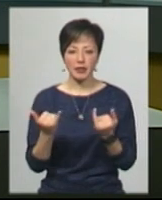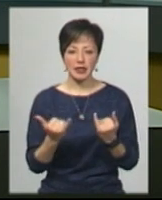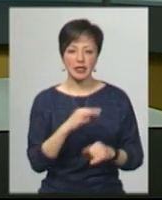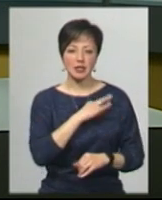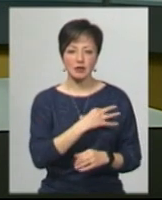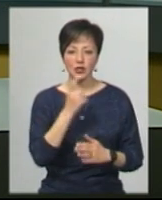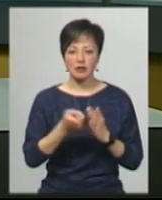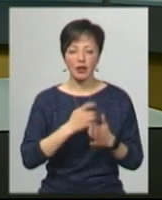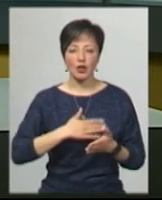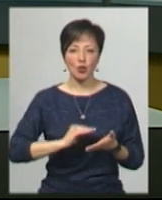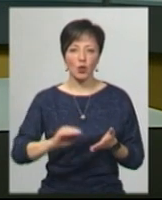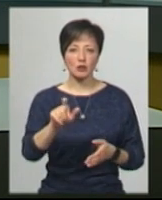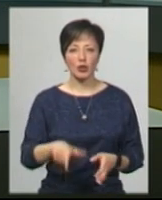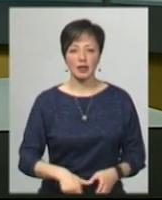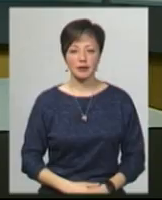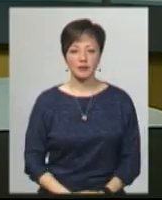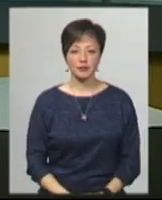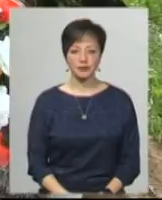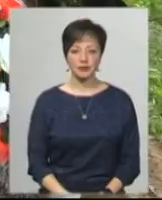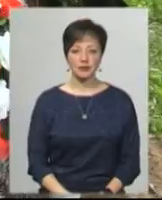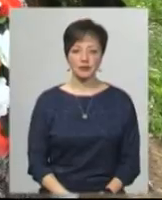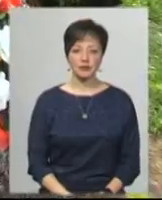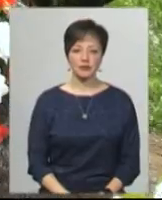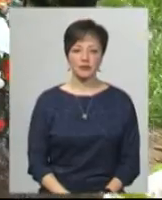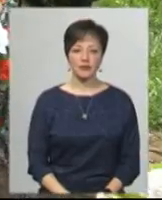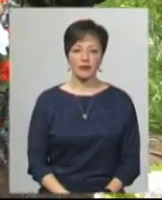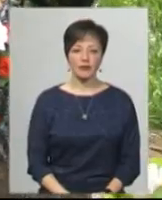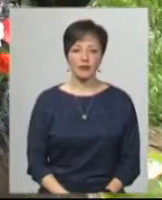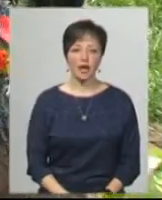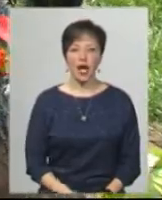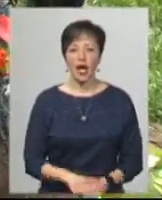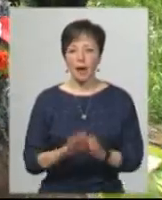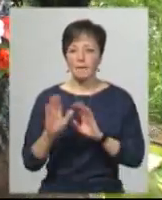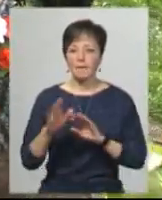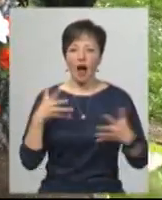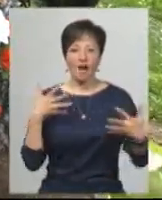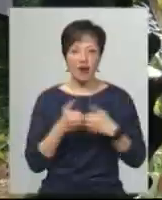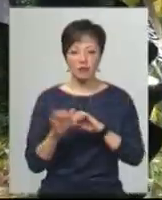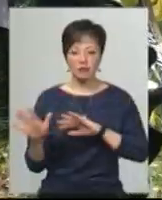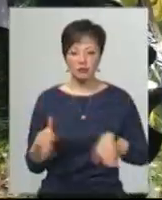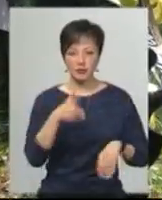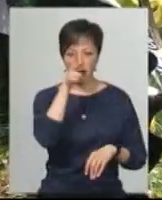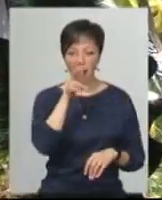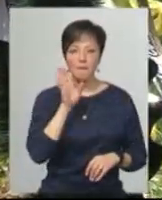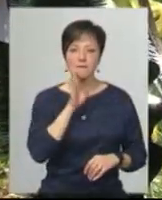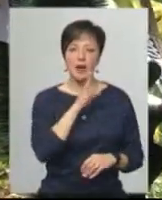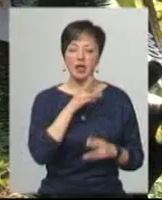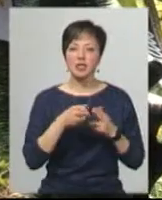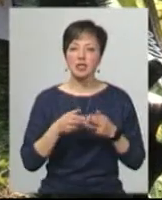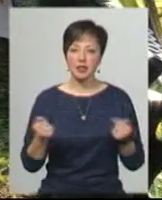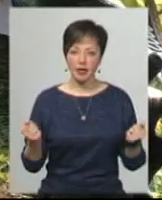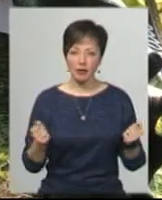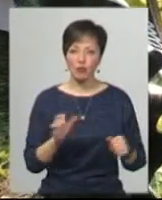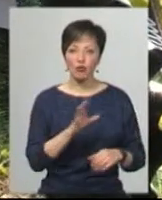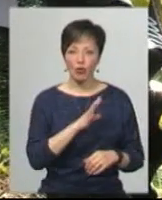слідство, дізнавалась наша знімальна група. З дня аварії минуло вже три місяці. Мати Олени Наталя Шило зізнається,